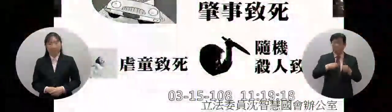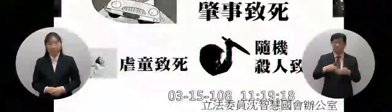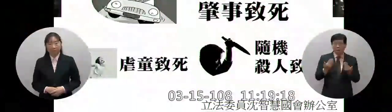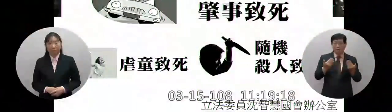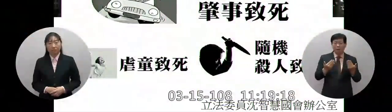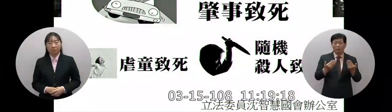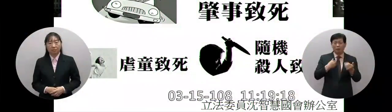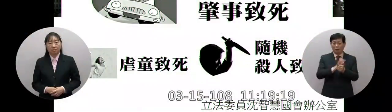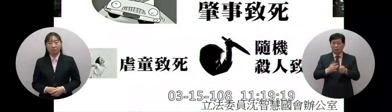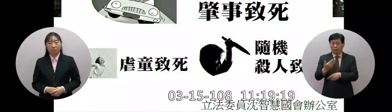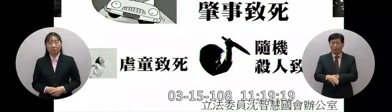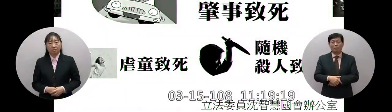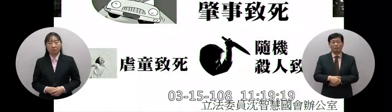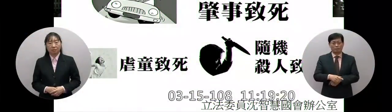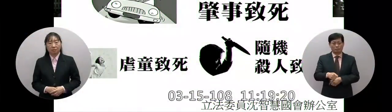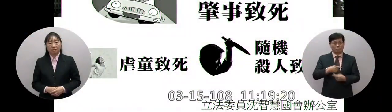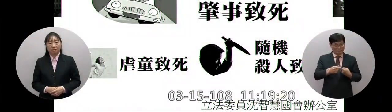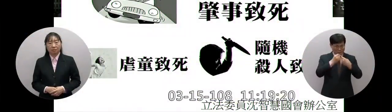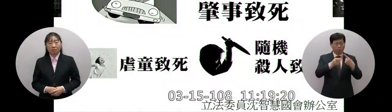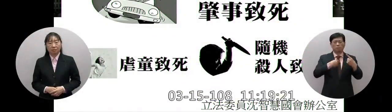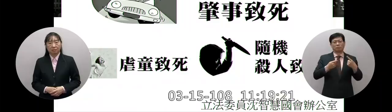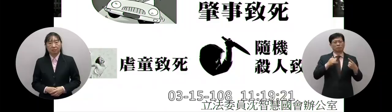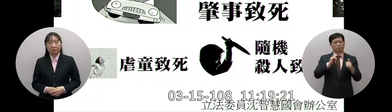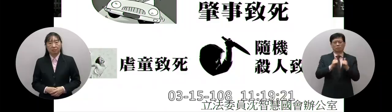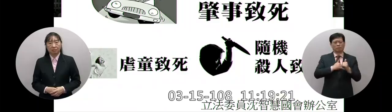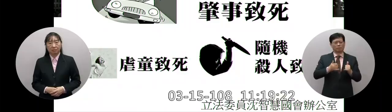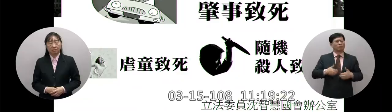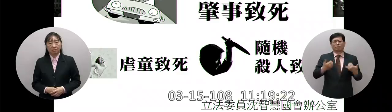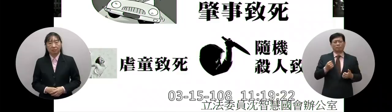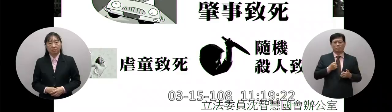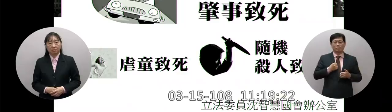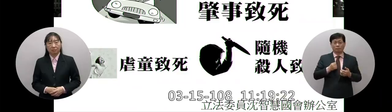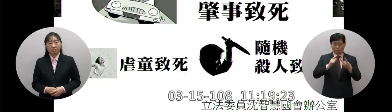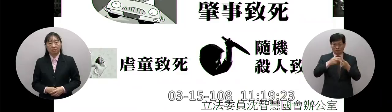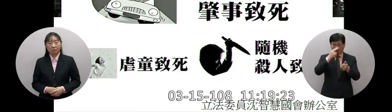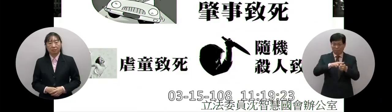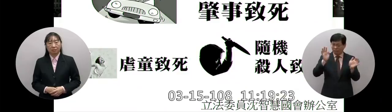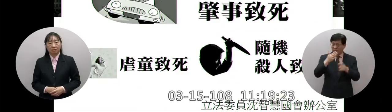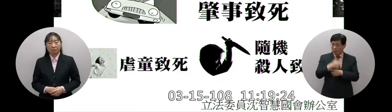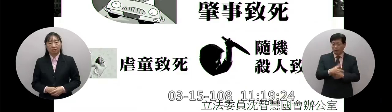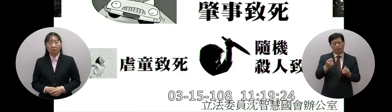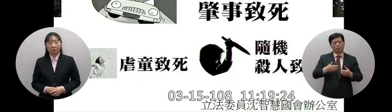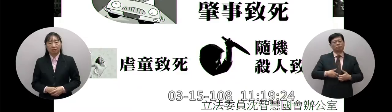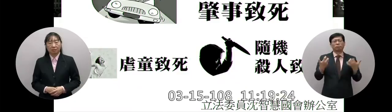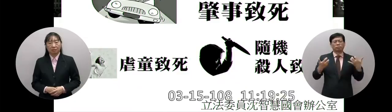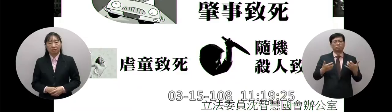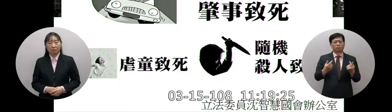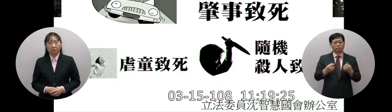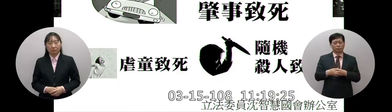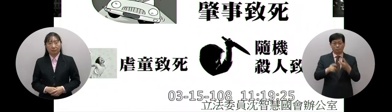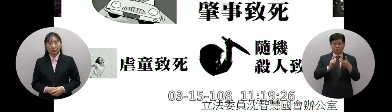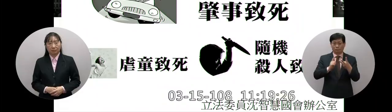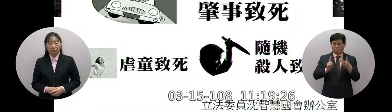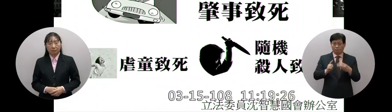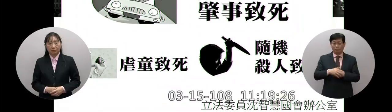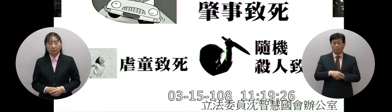事,致死,這遺憾你看我們大家人神共憤吧虐童致死,大家有沒有很生氣,也人神共憤